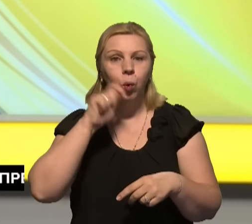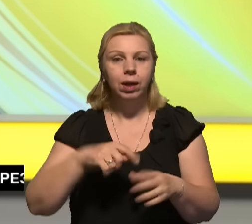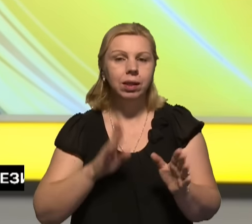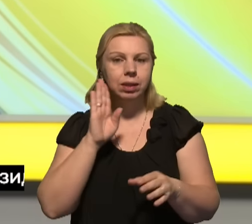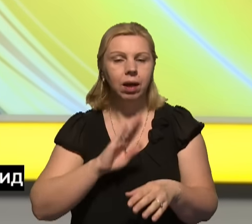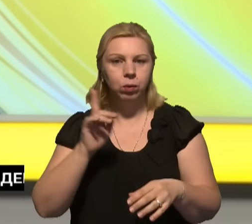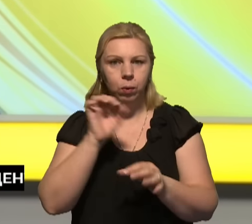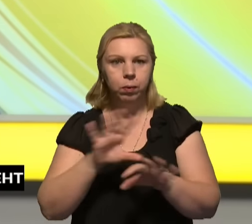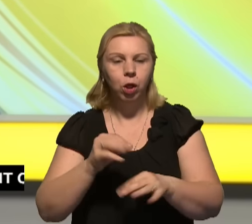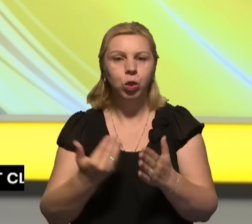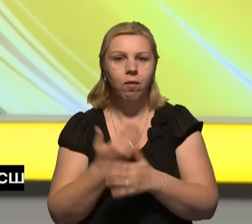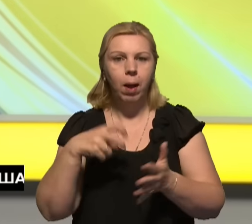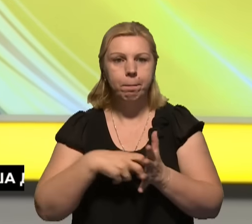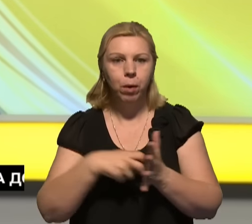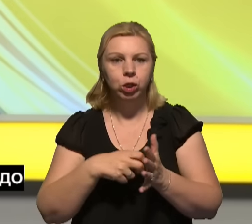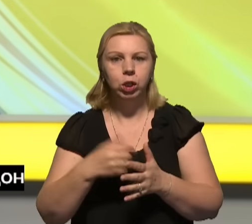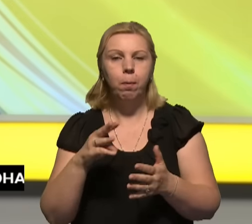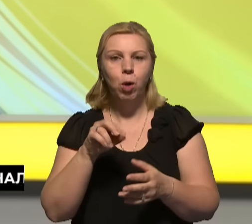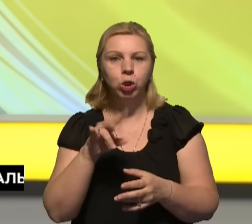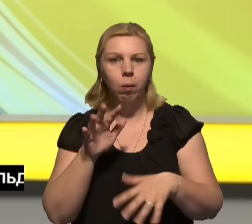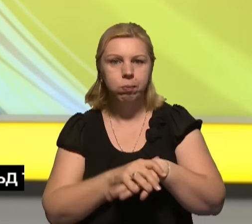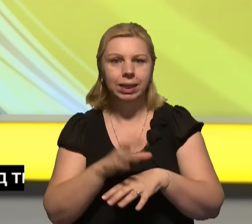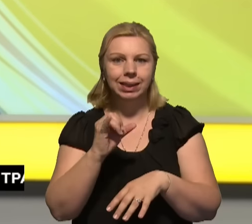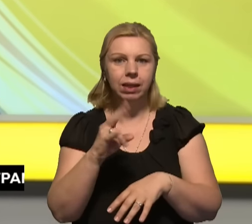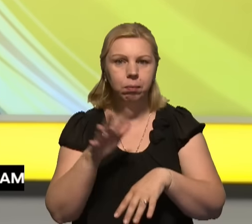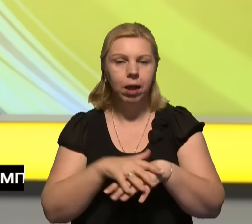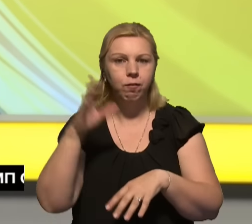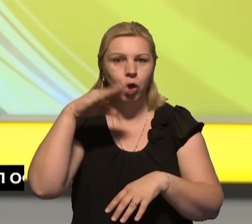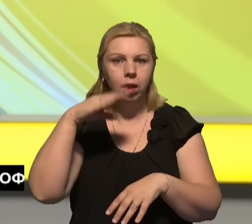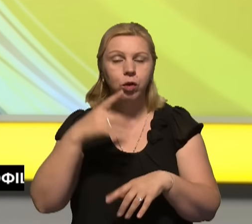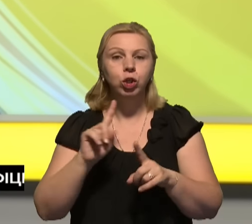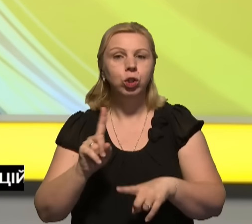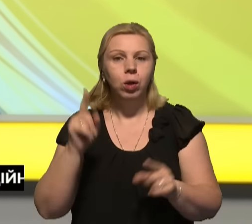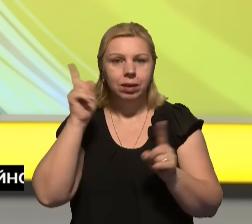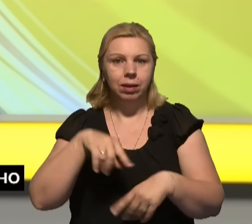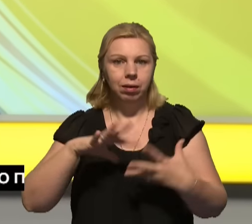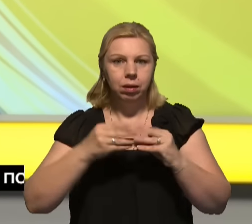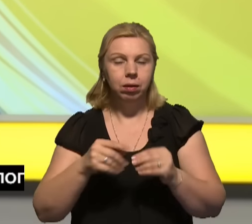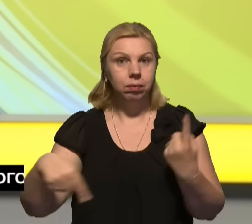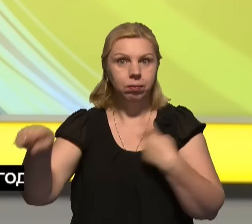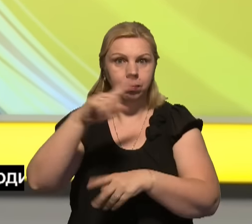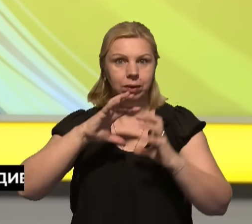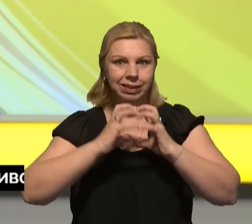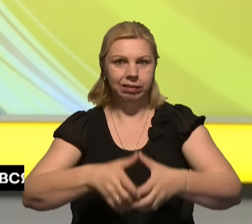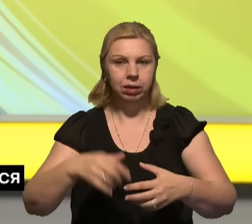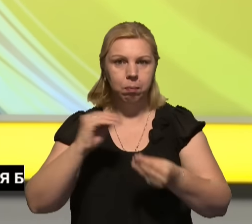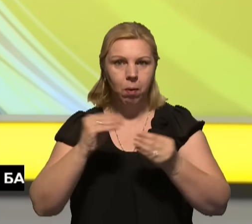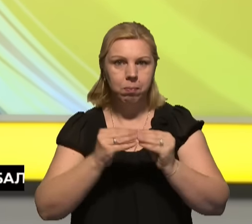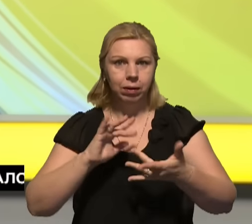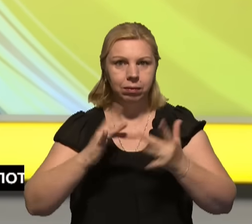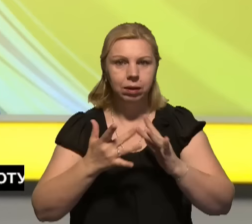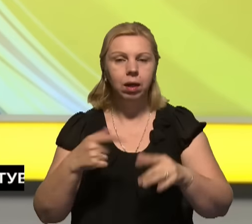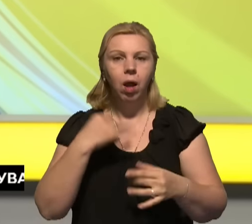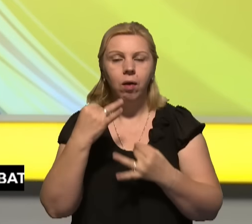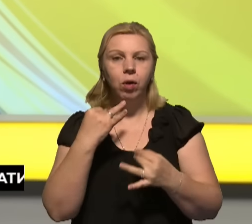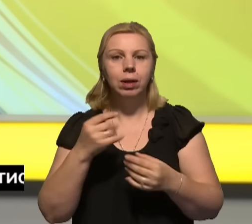повідомляли на сайтах нової пошти Monobank, Sensebank та Vodafone. Що відомо про глобальний IT-збій на цю годину, далі говоримо